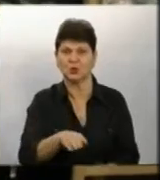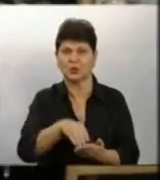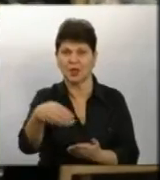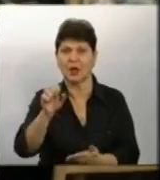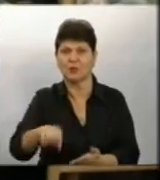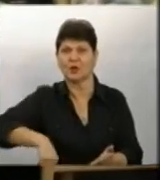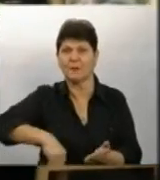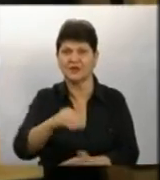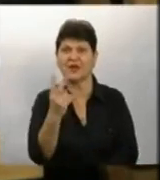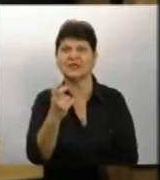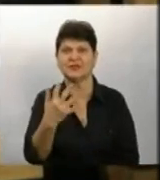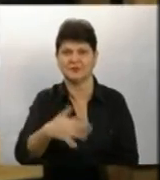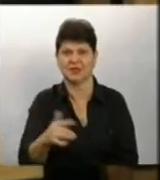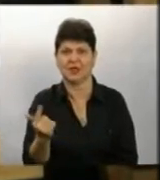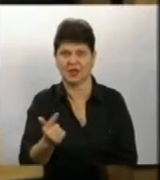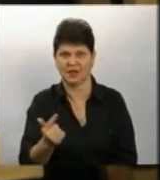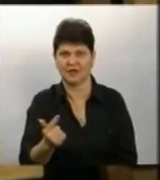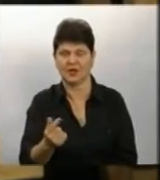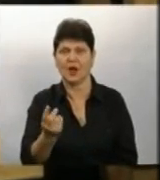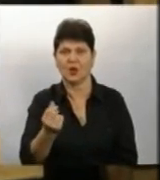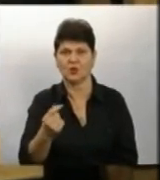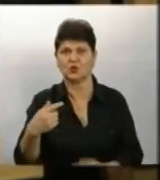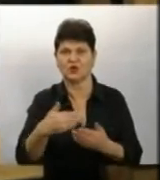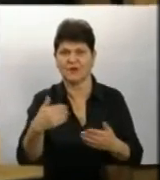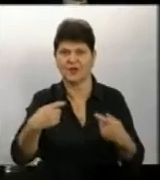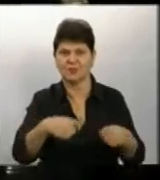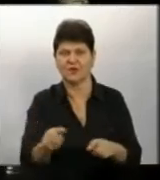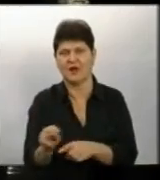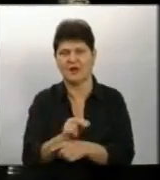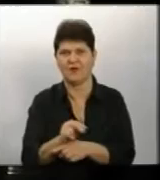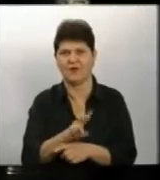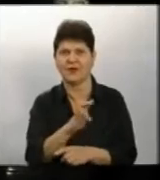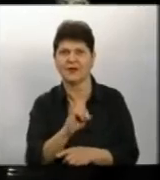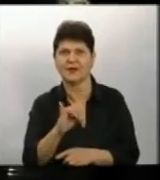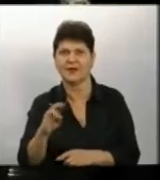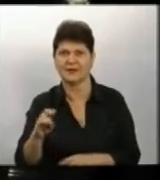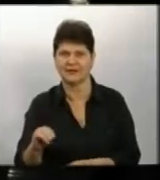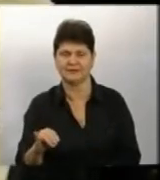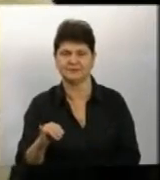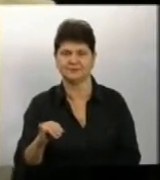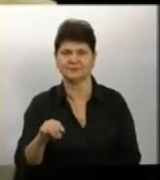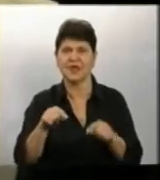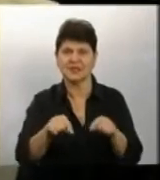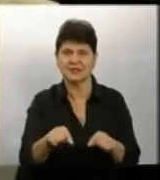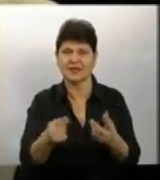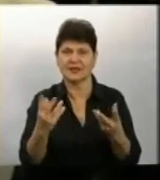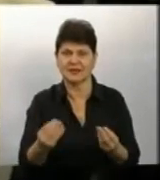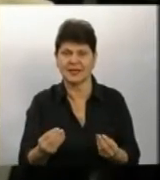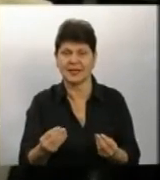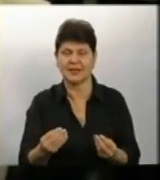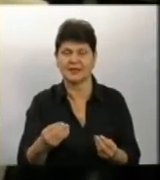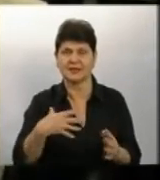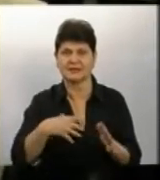можна було придбати за 250 гривень, гроші від продажу підуть на лікування Нікіти У мене в цей день саме